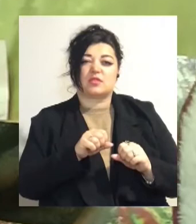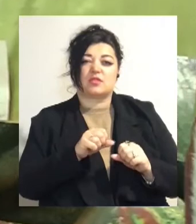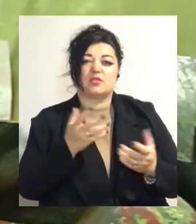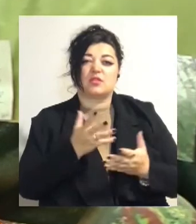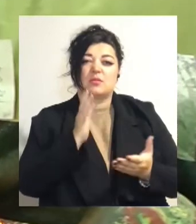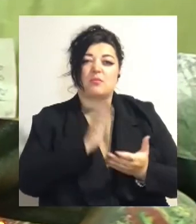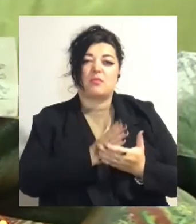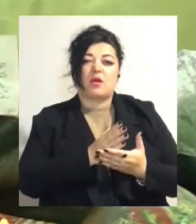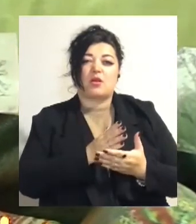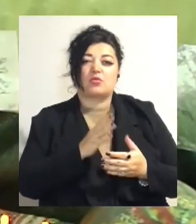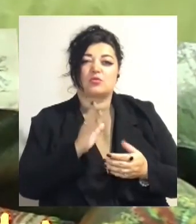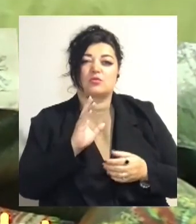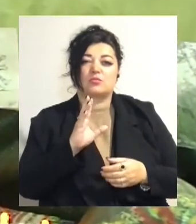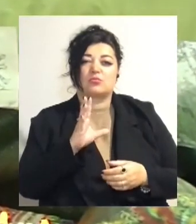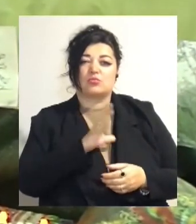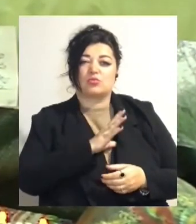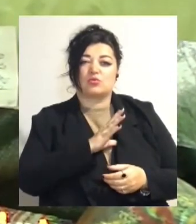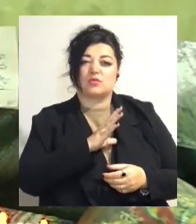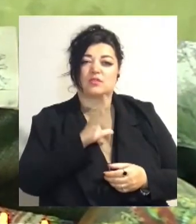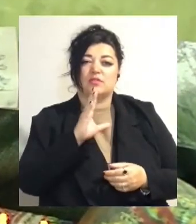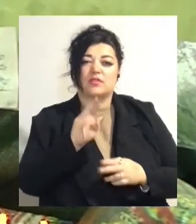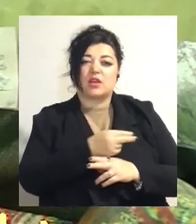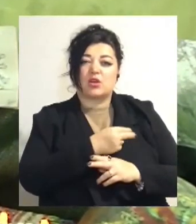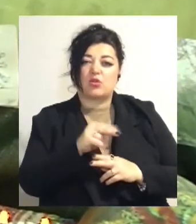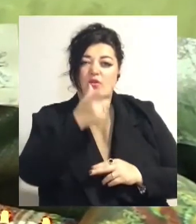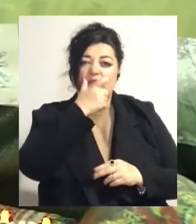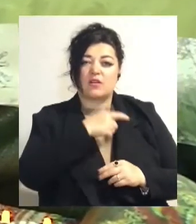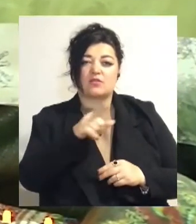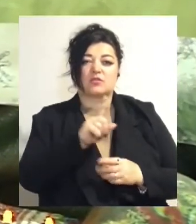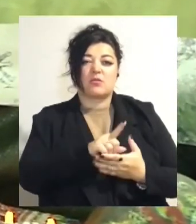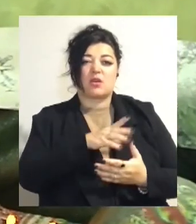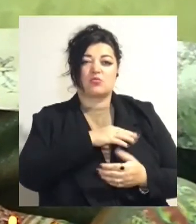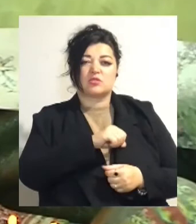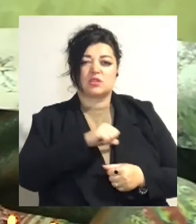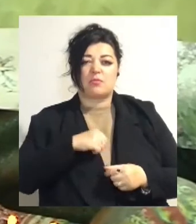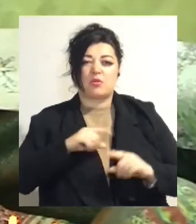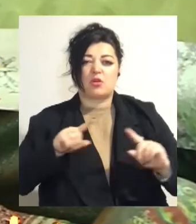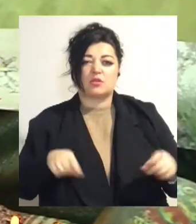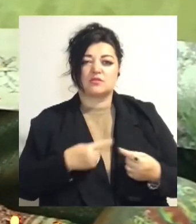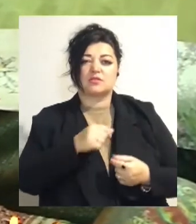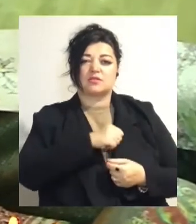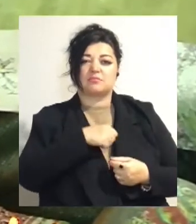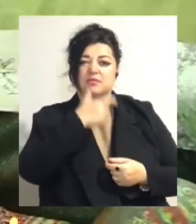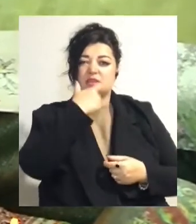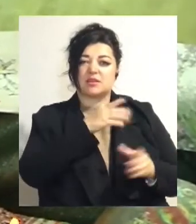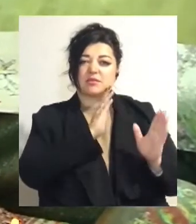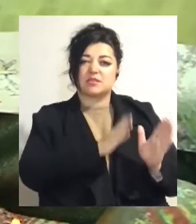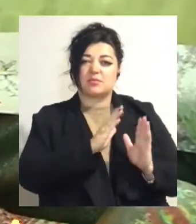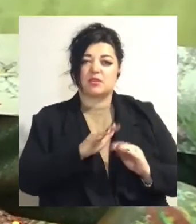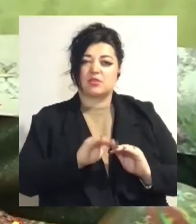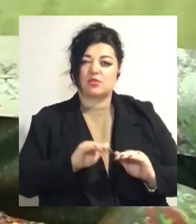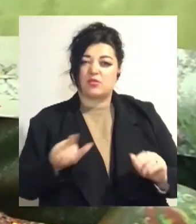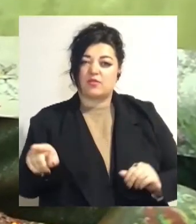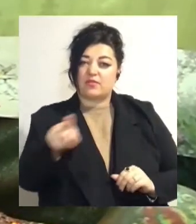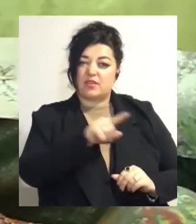виховані, вони мають бути самоорганізовані, самодисципліновані. Діти дуже